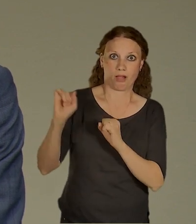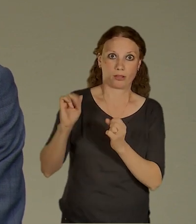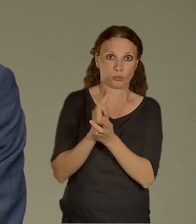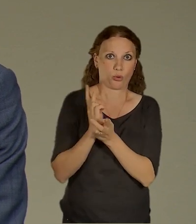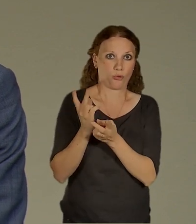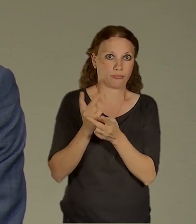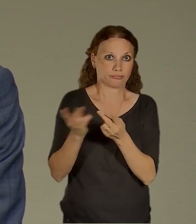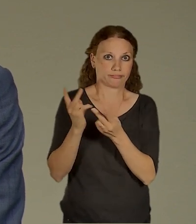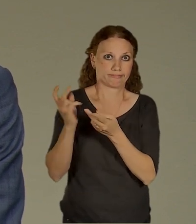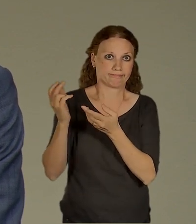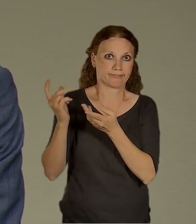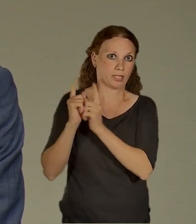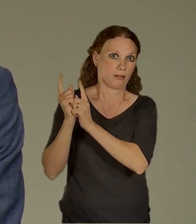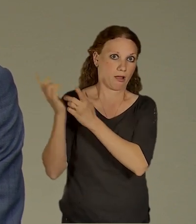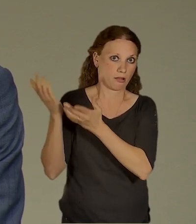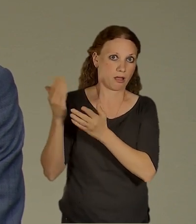ale